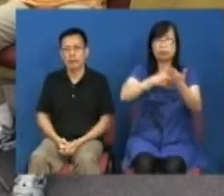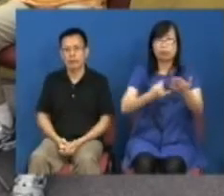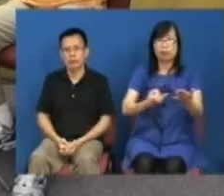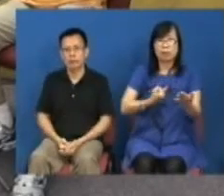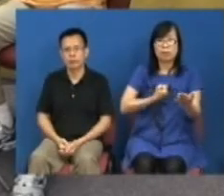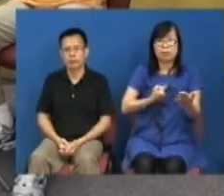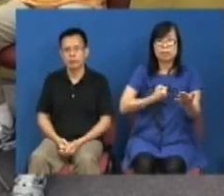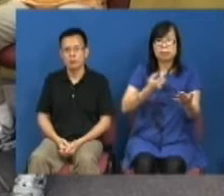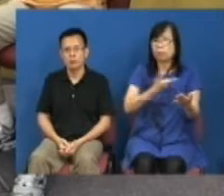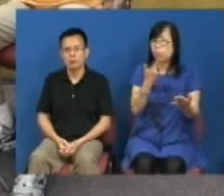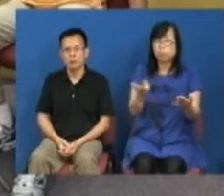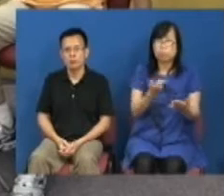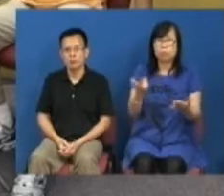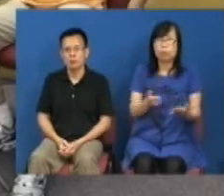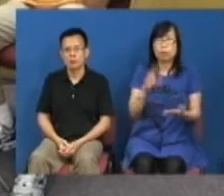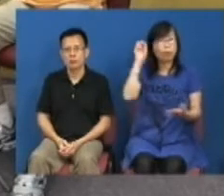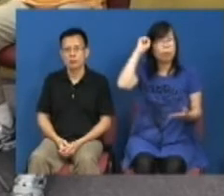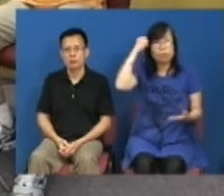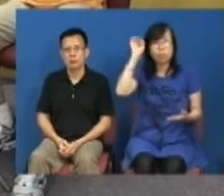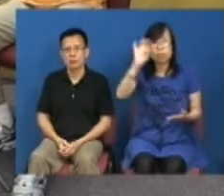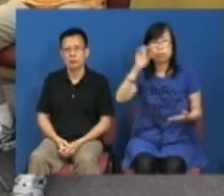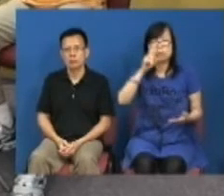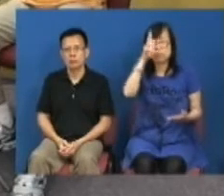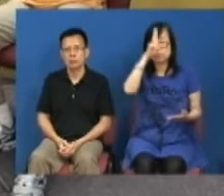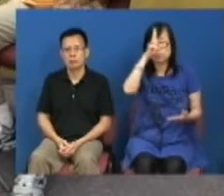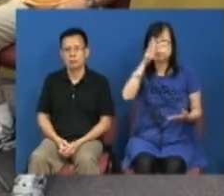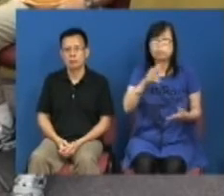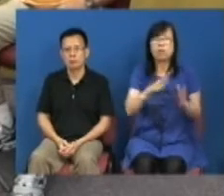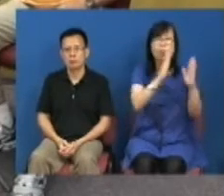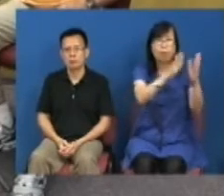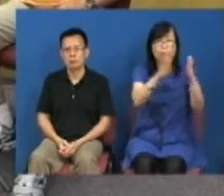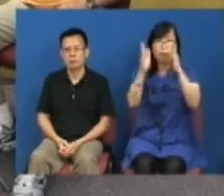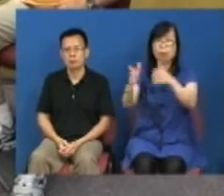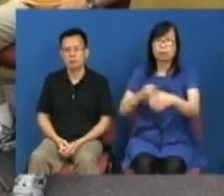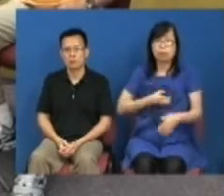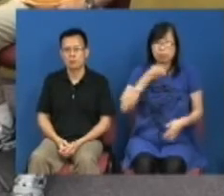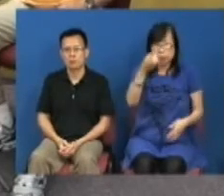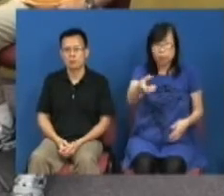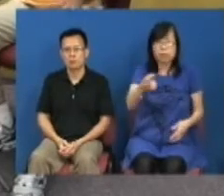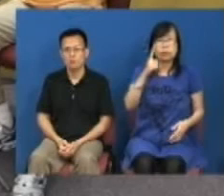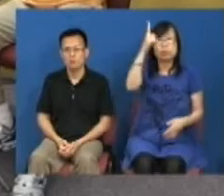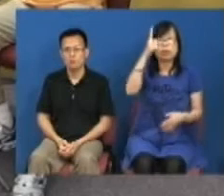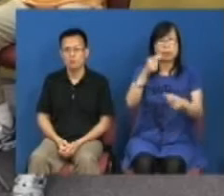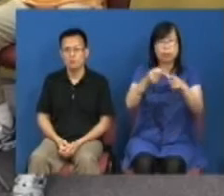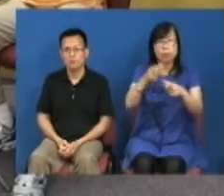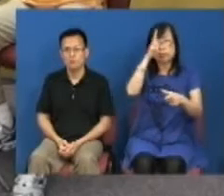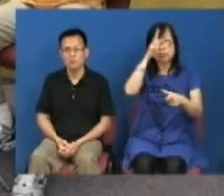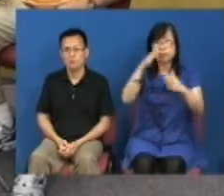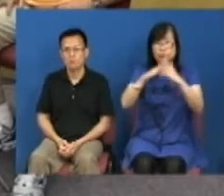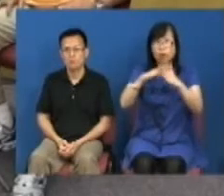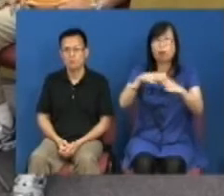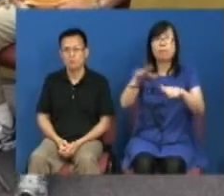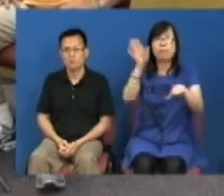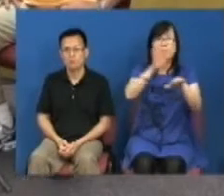了很多而且他们根本不是想着因为要政府安置赔偿或者上公屋他们希望维持